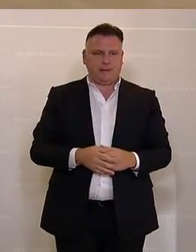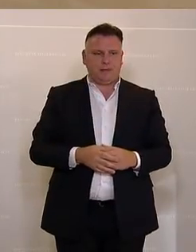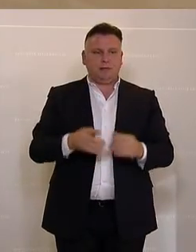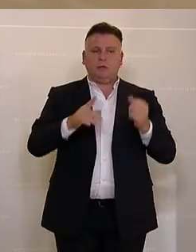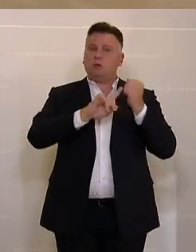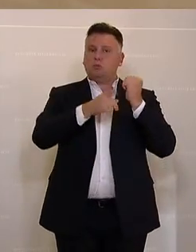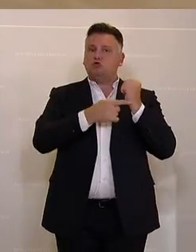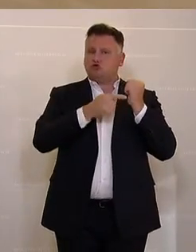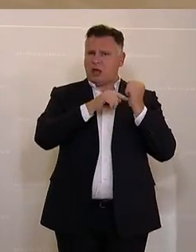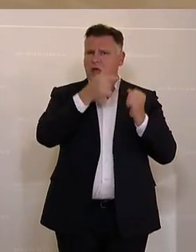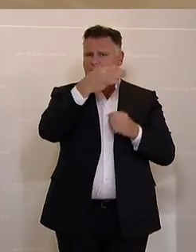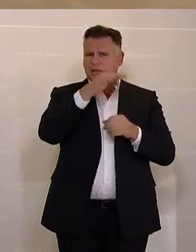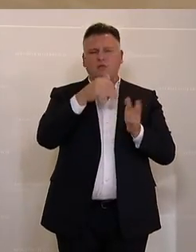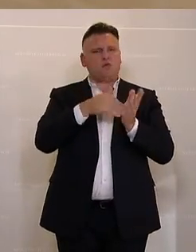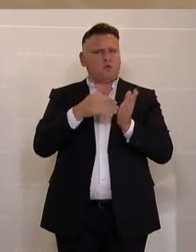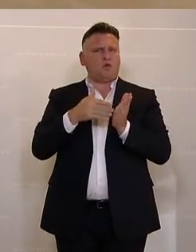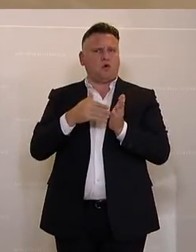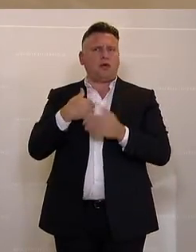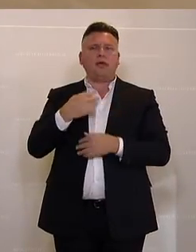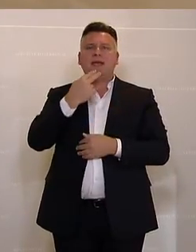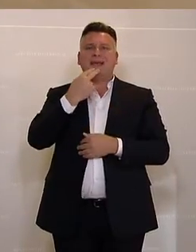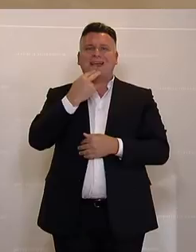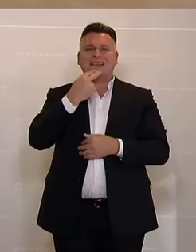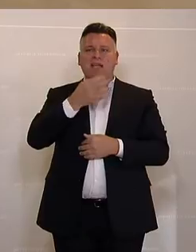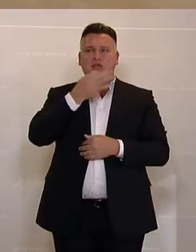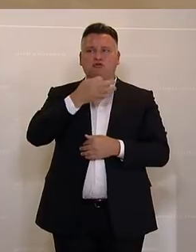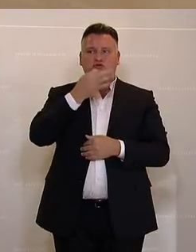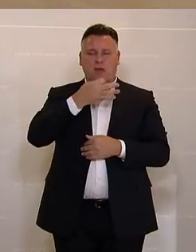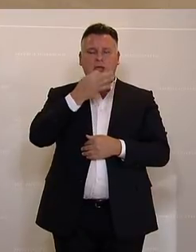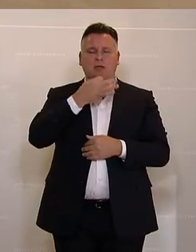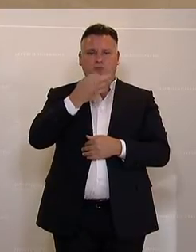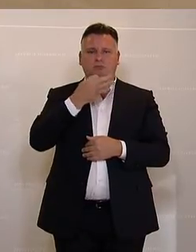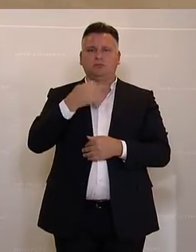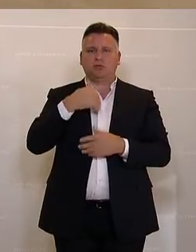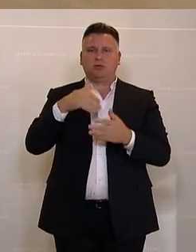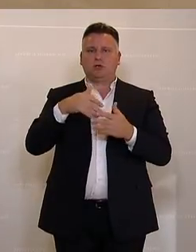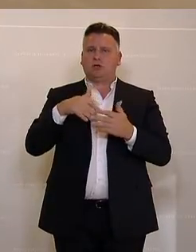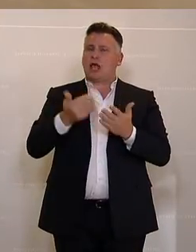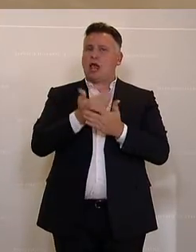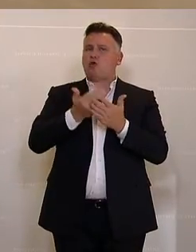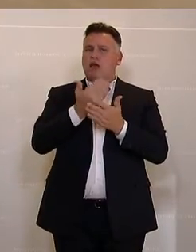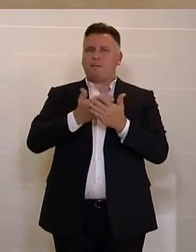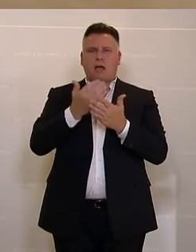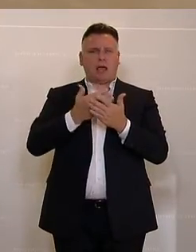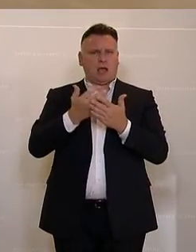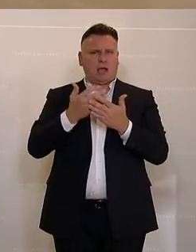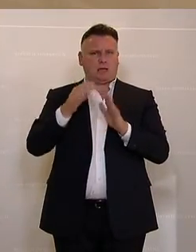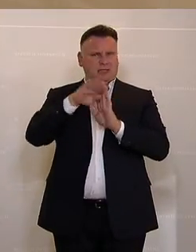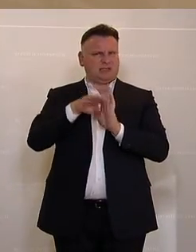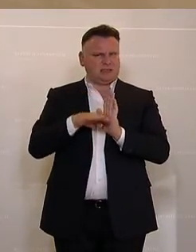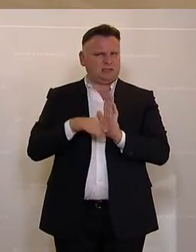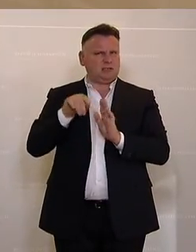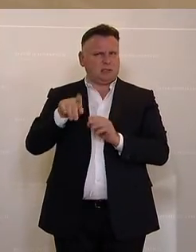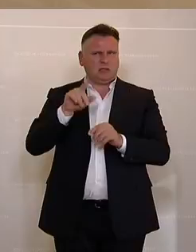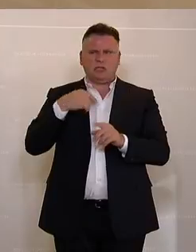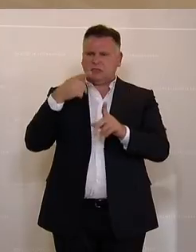Budgetierung noch brauchen, was mir persönlich ein Anliegen ist als Energiesprecherin, ist, wir haben das Erneuerbare-Ausbau-Gesetz auf den Weg gebracht. Wir haben uns Ziele gesetzt, die